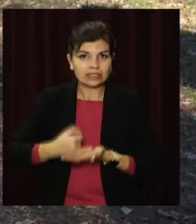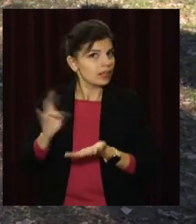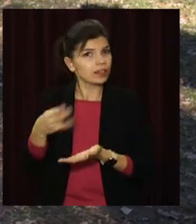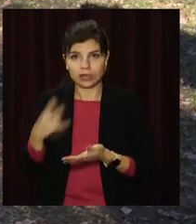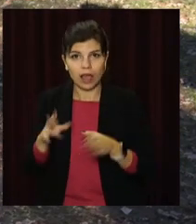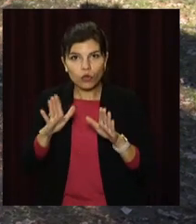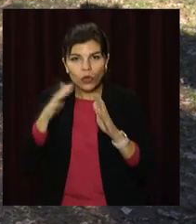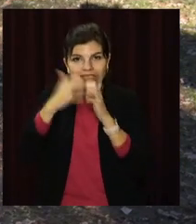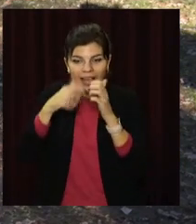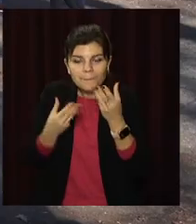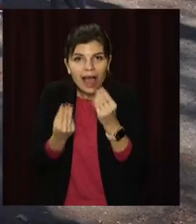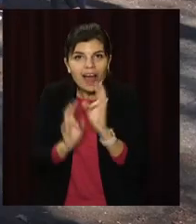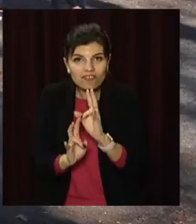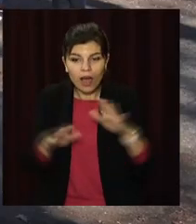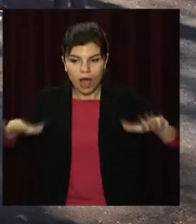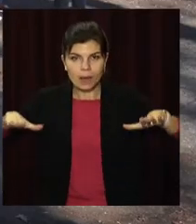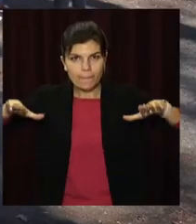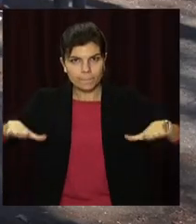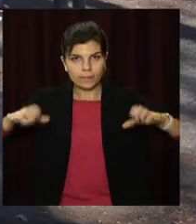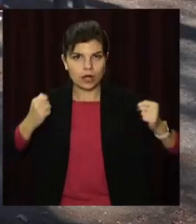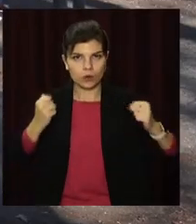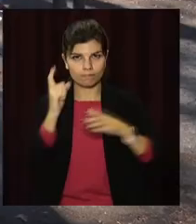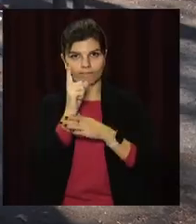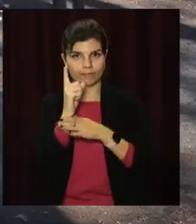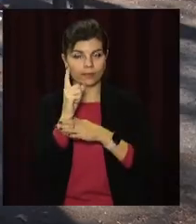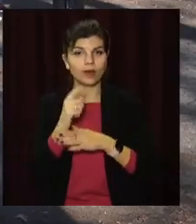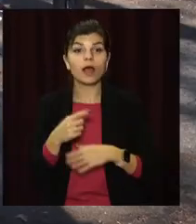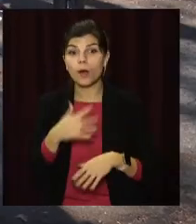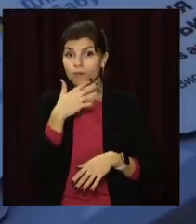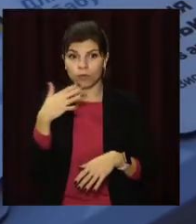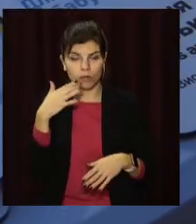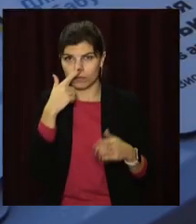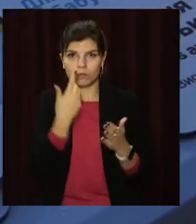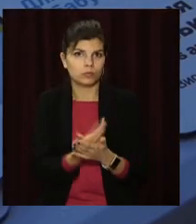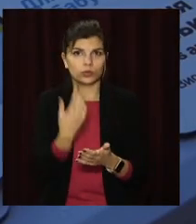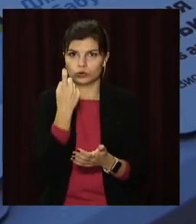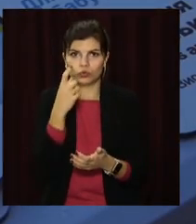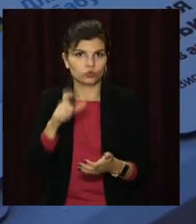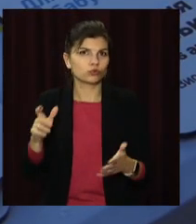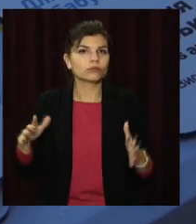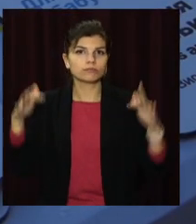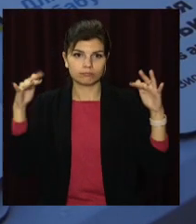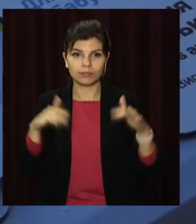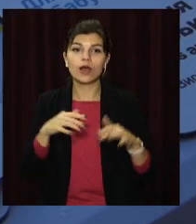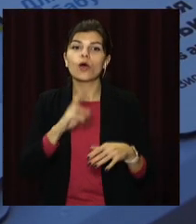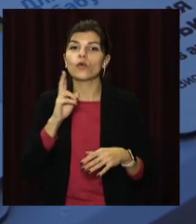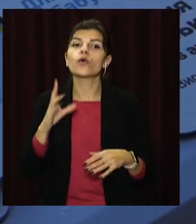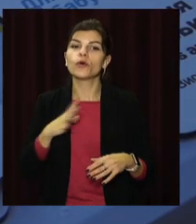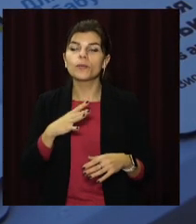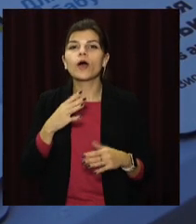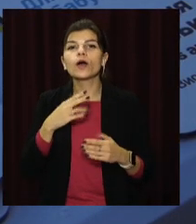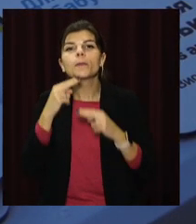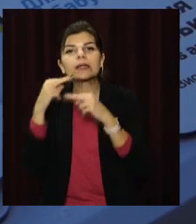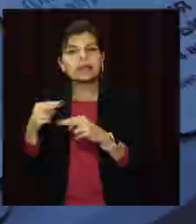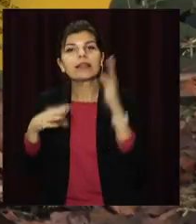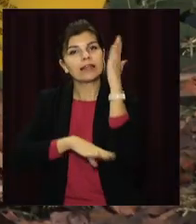після того, як рослину вже посадили. Більш ніж сотня людей висаджувала іменні саджанці. Одні присвячували дерева улюбленій бабусі, інші –